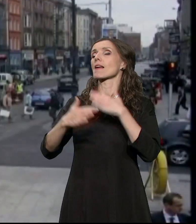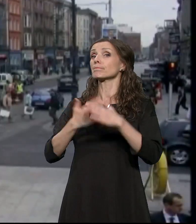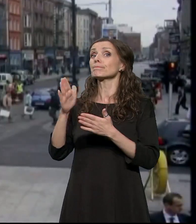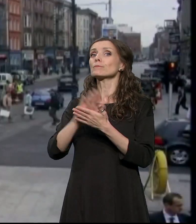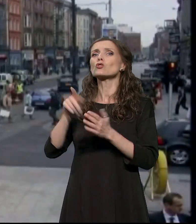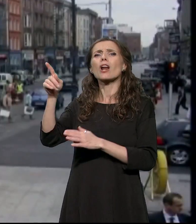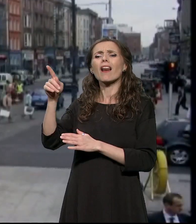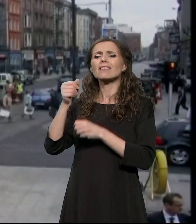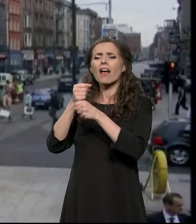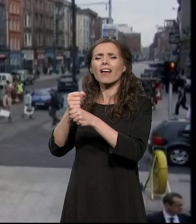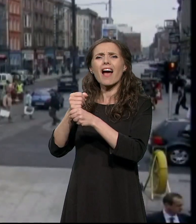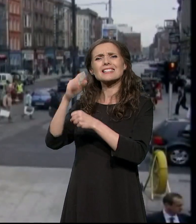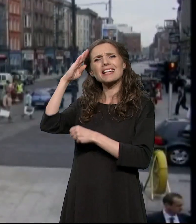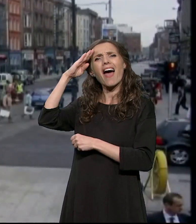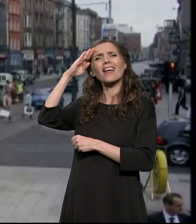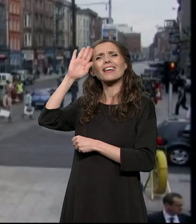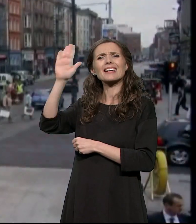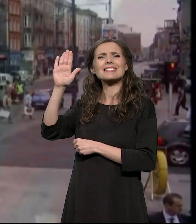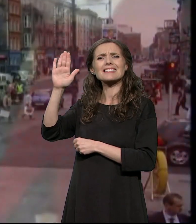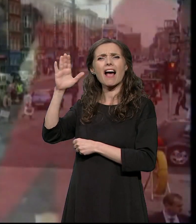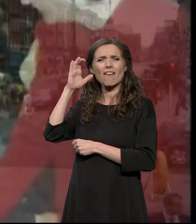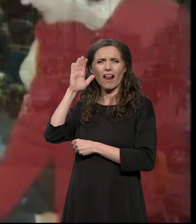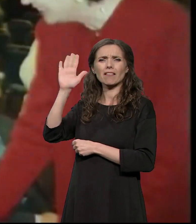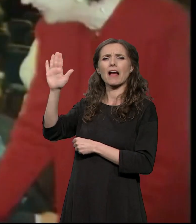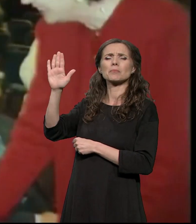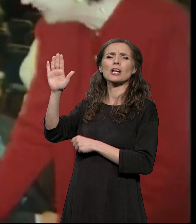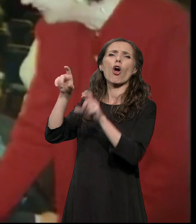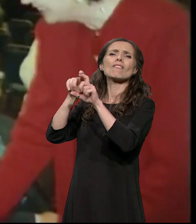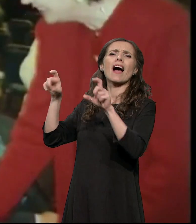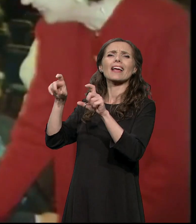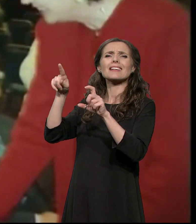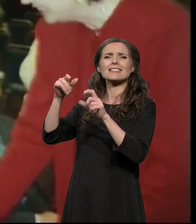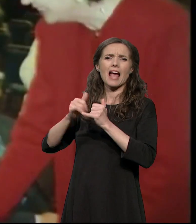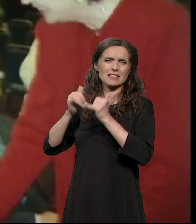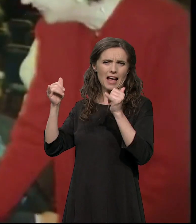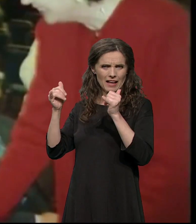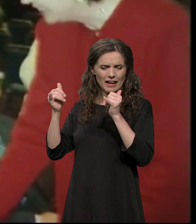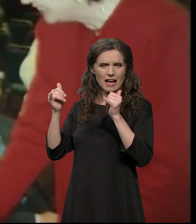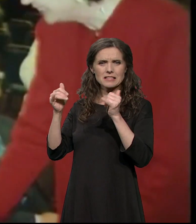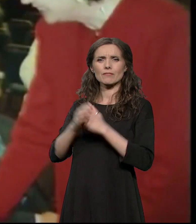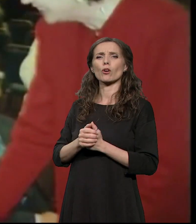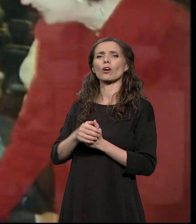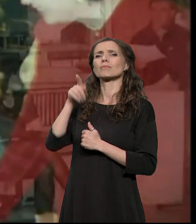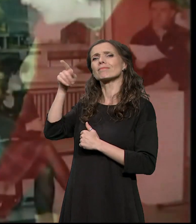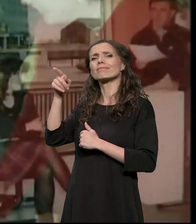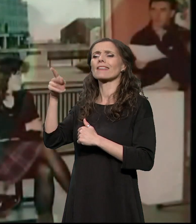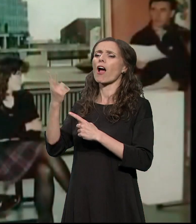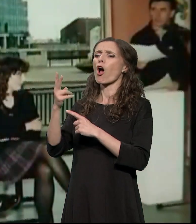Irske vlade, odnosno njihove agencije za razvoj Development Cooperation Ireland,